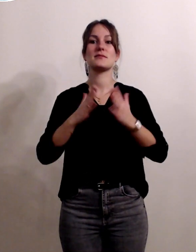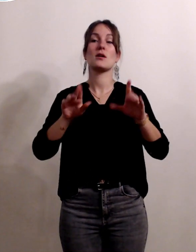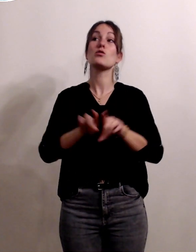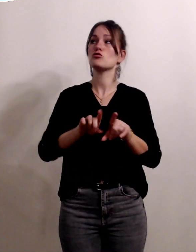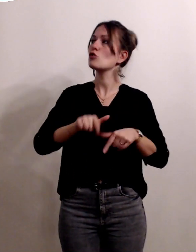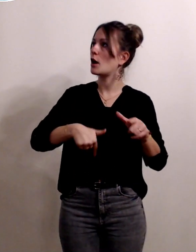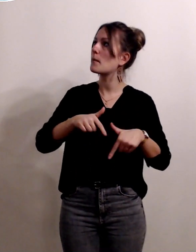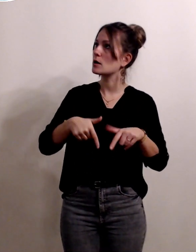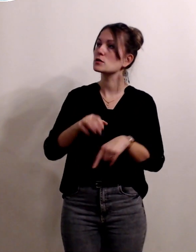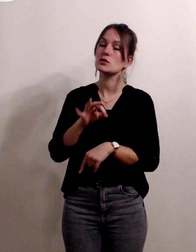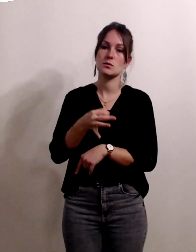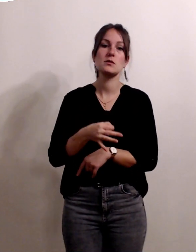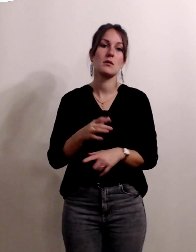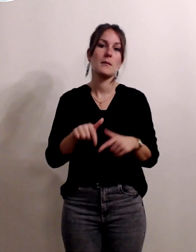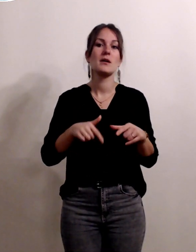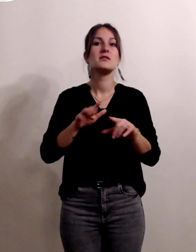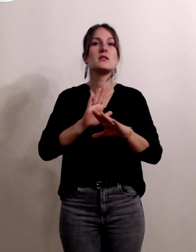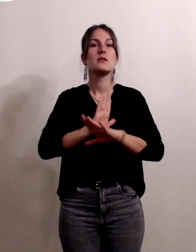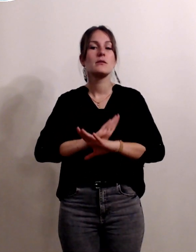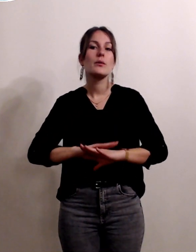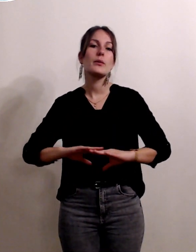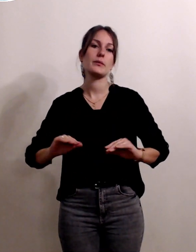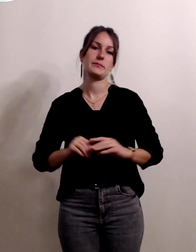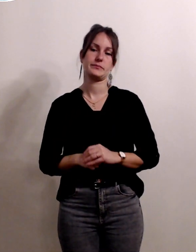marche aussi puisque c'est quand même beaucoup plus doux